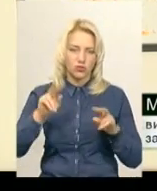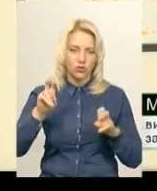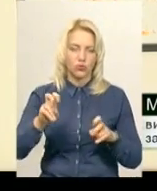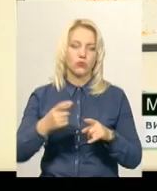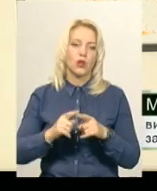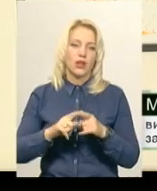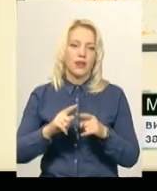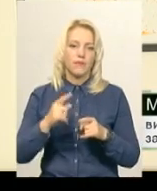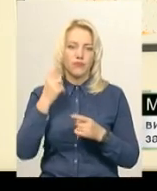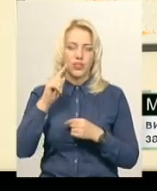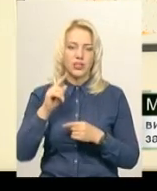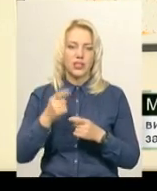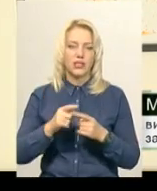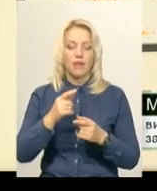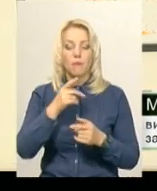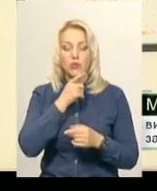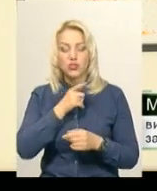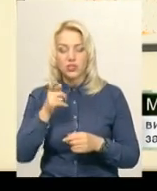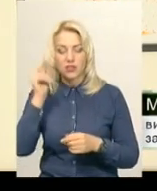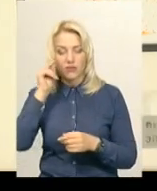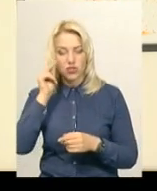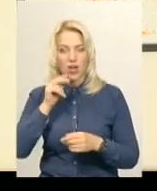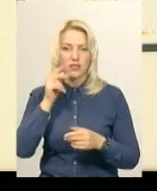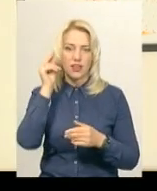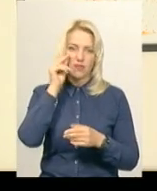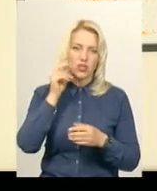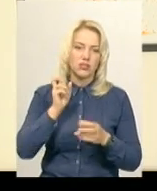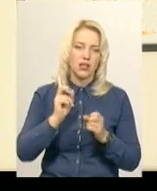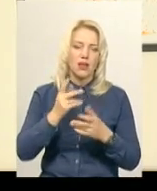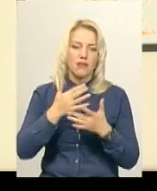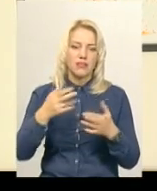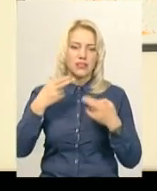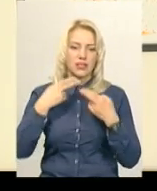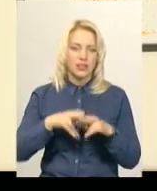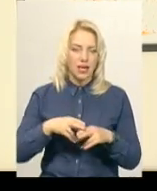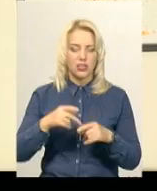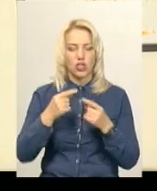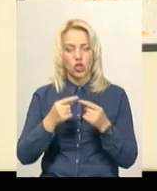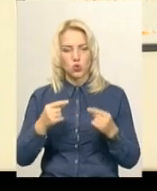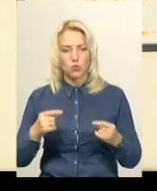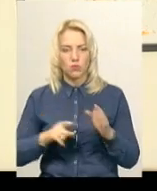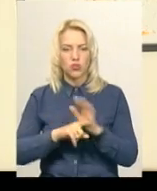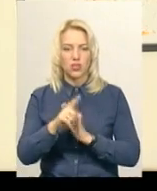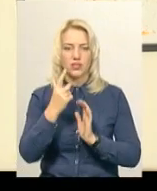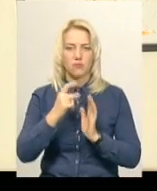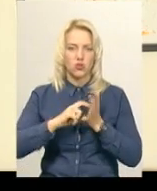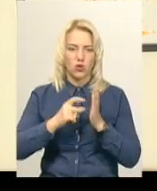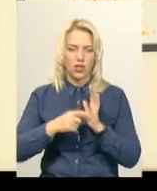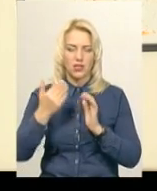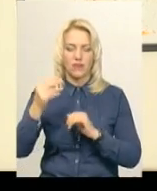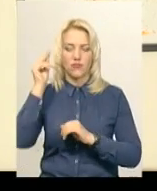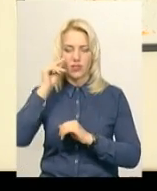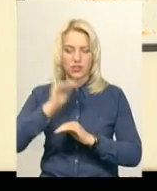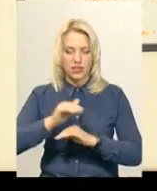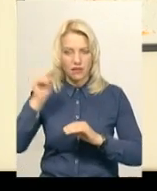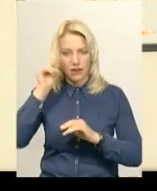знайомляться з різними техніками, матеріалами, інструментами для роботи і так далі. Тобто, починаючи з першого класу, вони вивчають живу